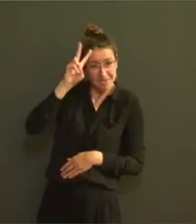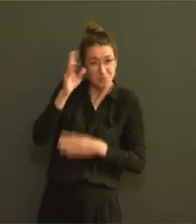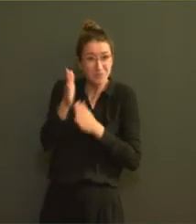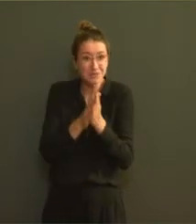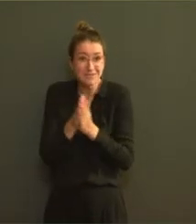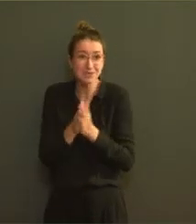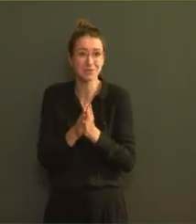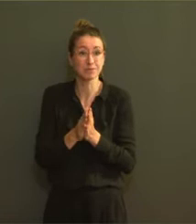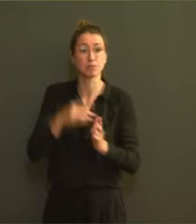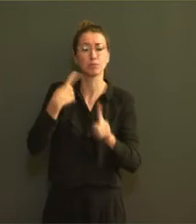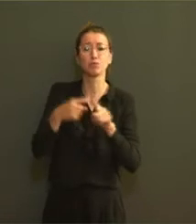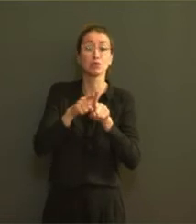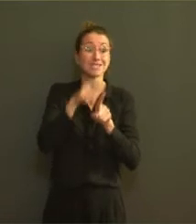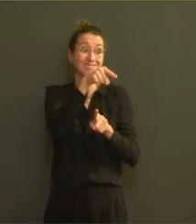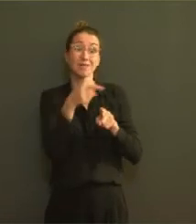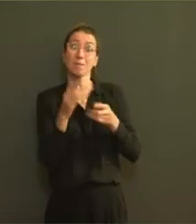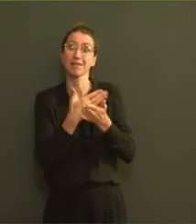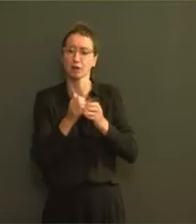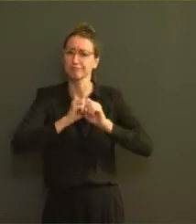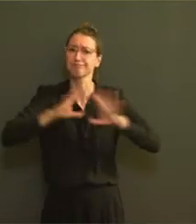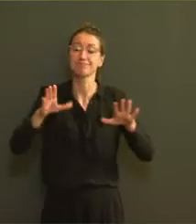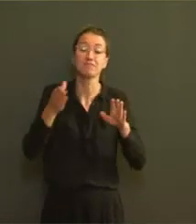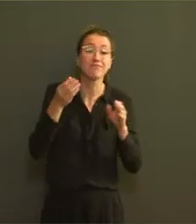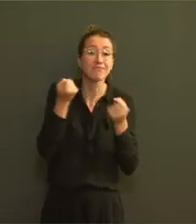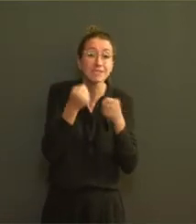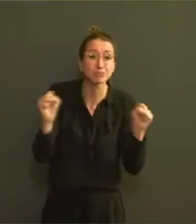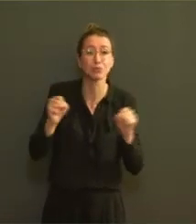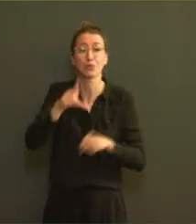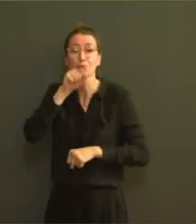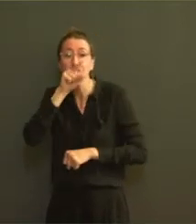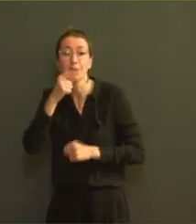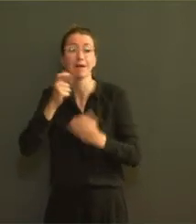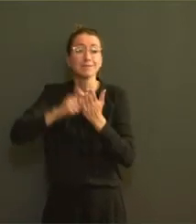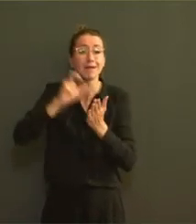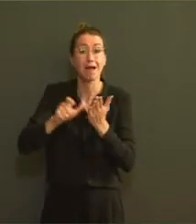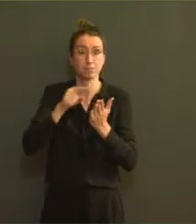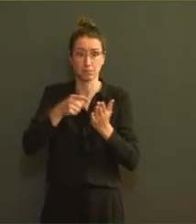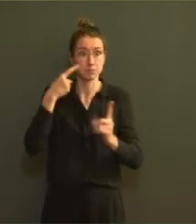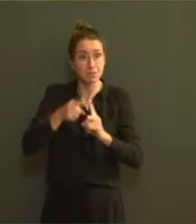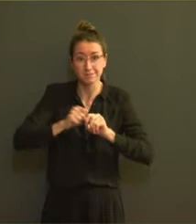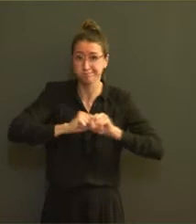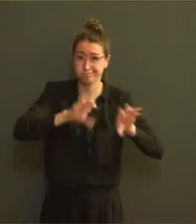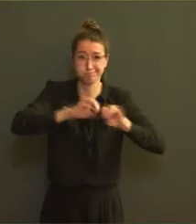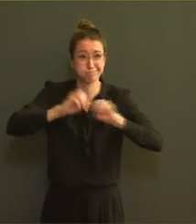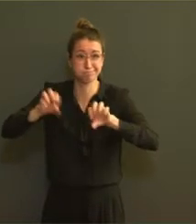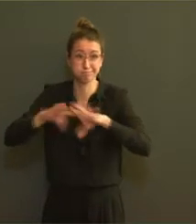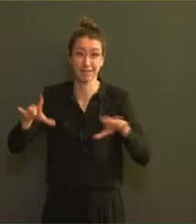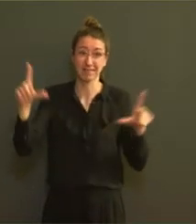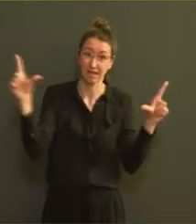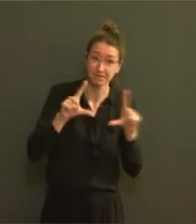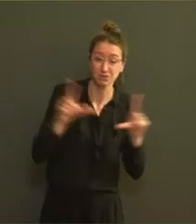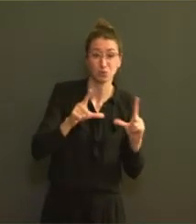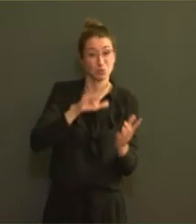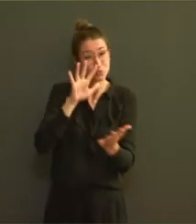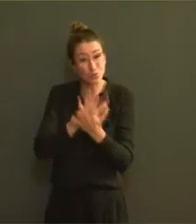grand nombre, la campagne sera également diffusée via les médias, radio, télé, presse écrite. Elle ne devrait pas passer non plus inaperçue